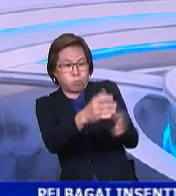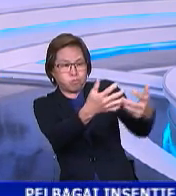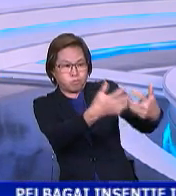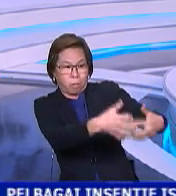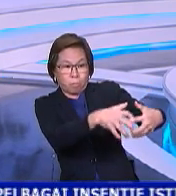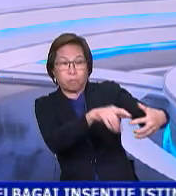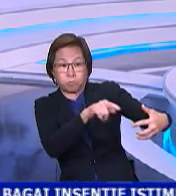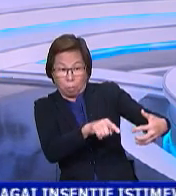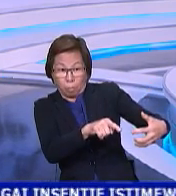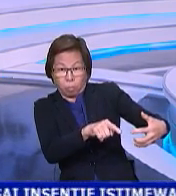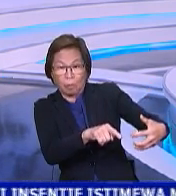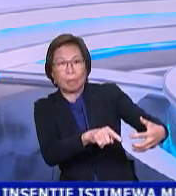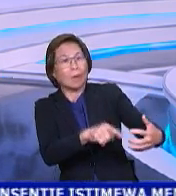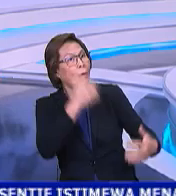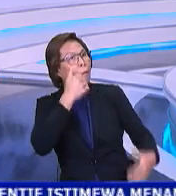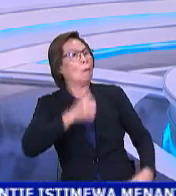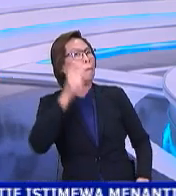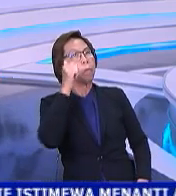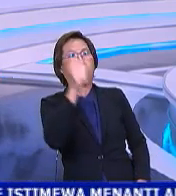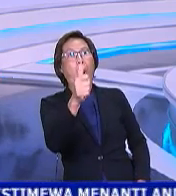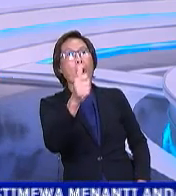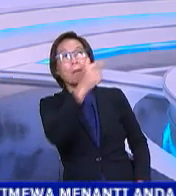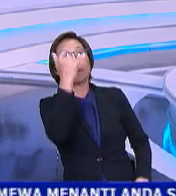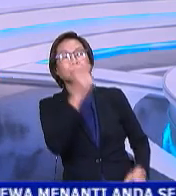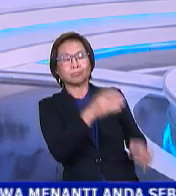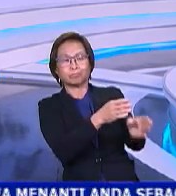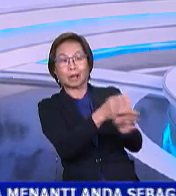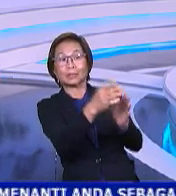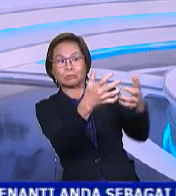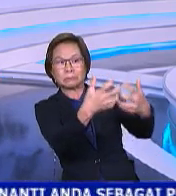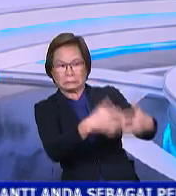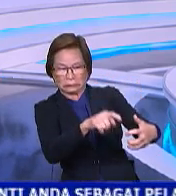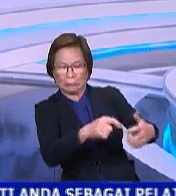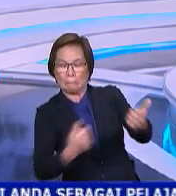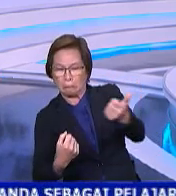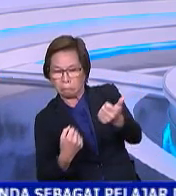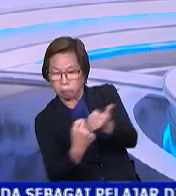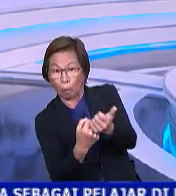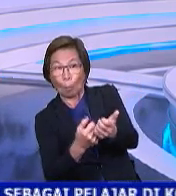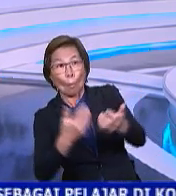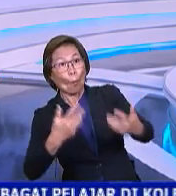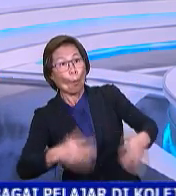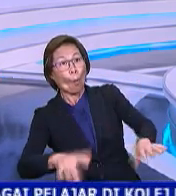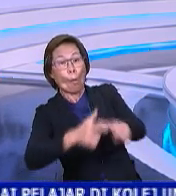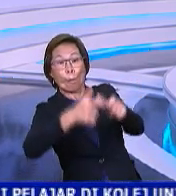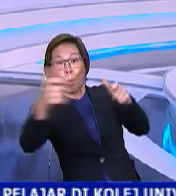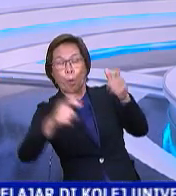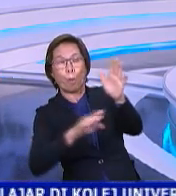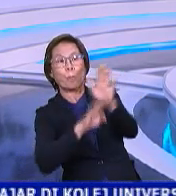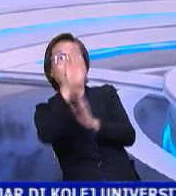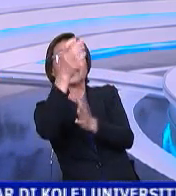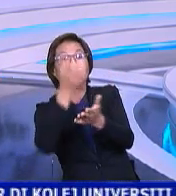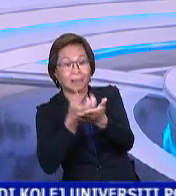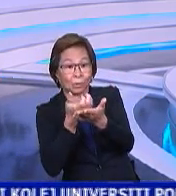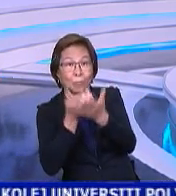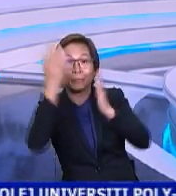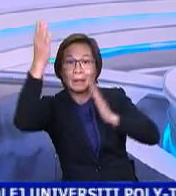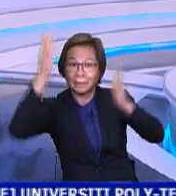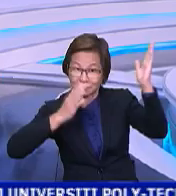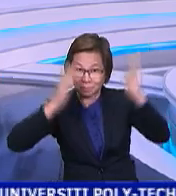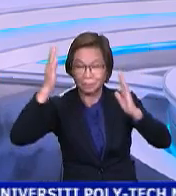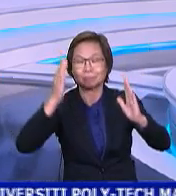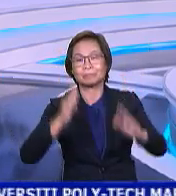perkilangan merupakan langkah terbaik kerana sektor tersebut antara penyumbang terbesar dalam pertumbuhan ekonomi negara.